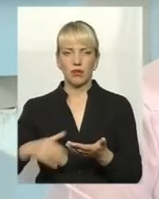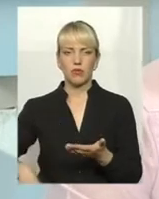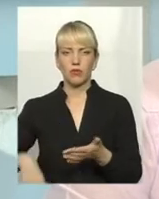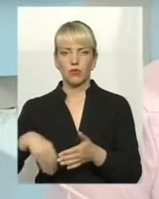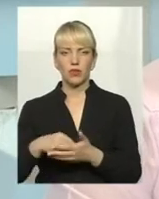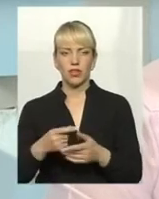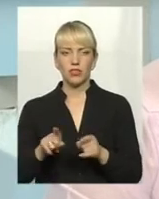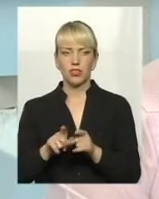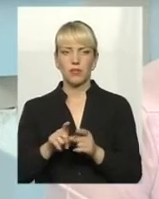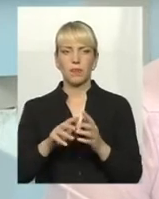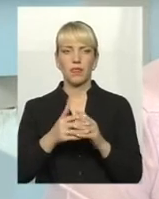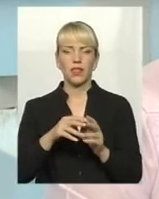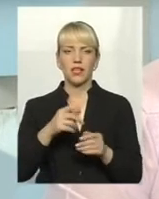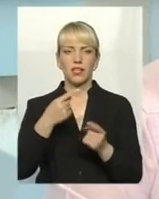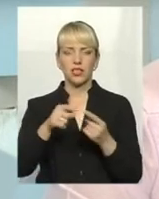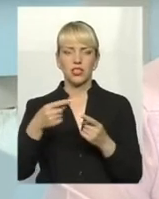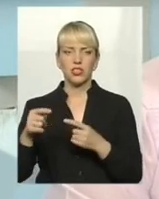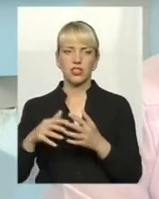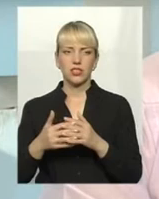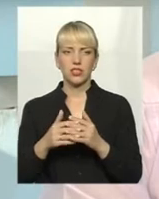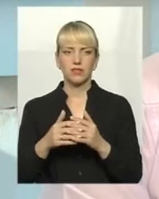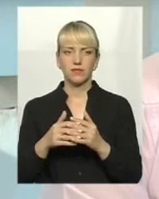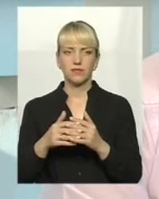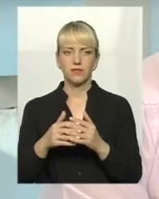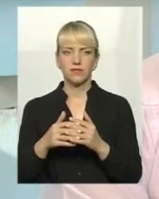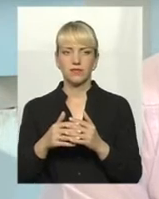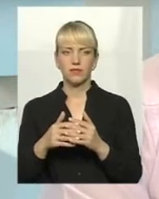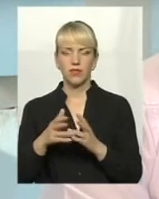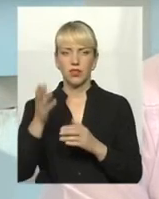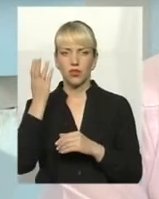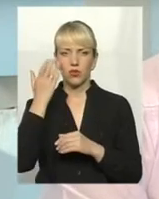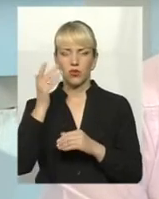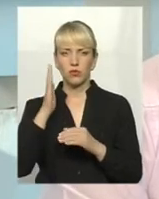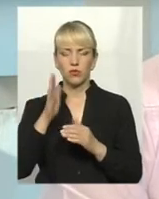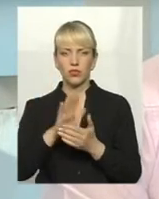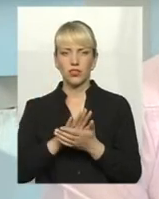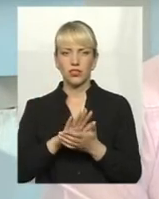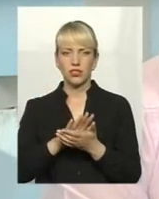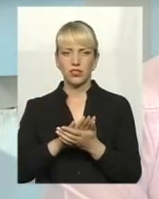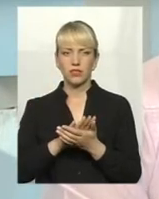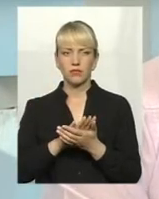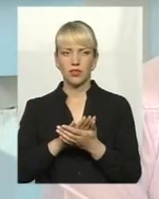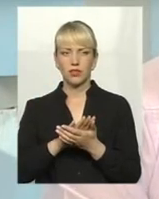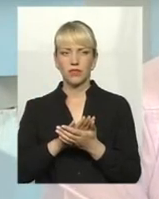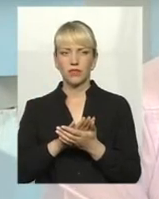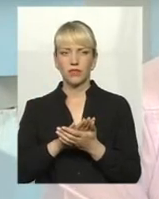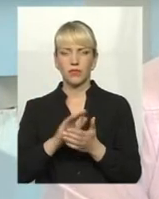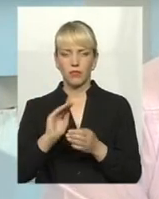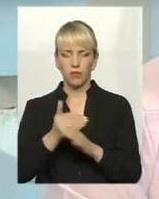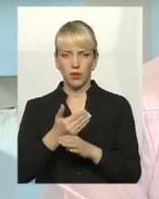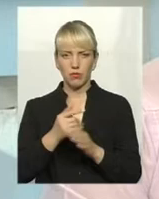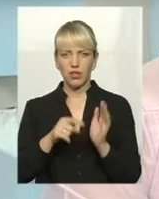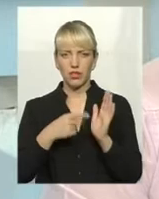робиться і в Мар'янніці, і в Чорно-Острів, і в Овчій горі. Коли будуть поставлені баки, ми